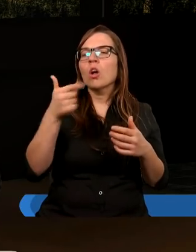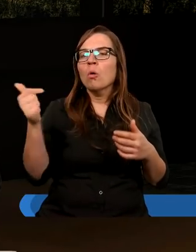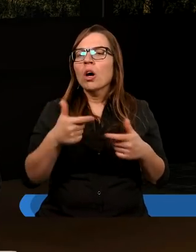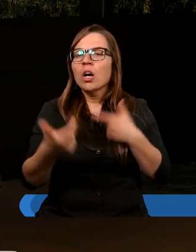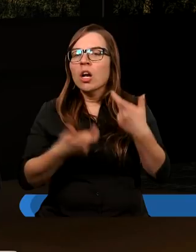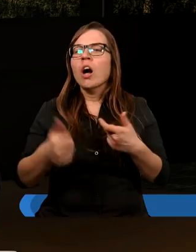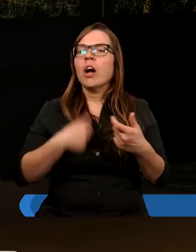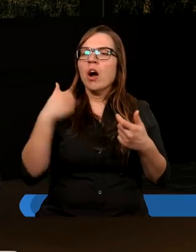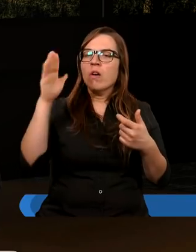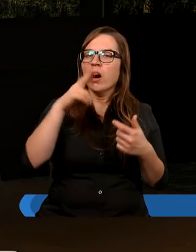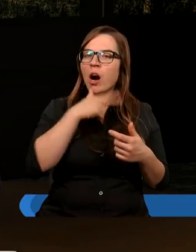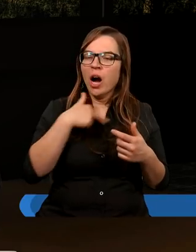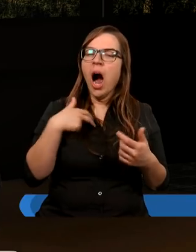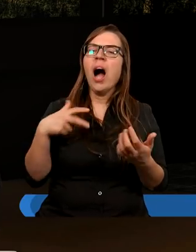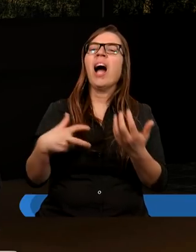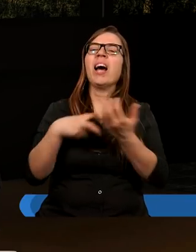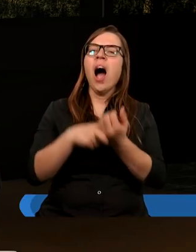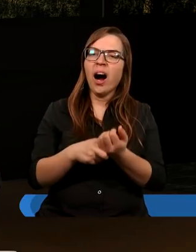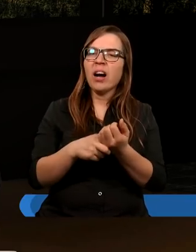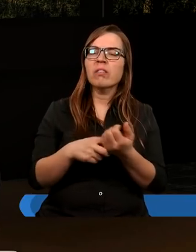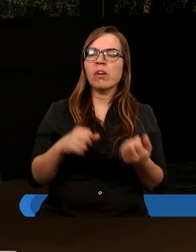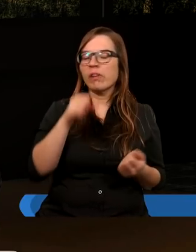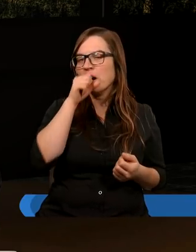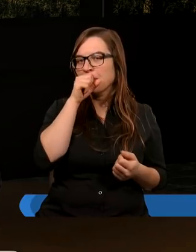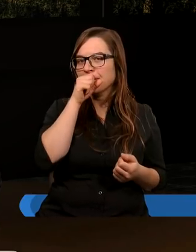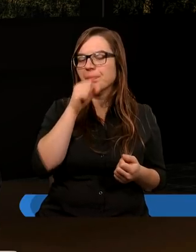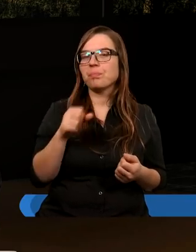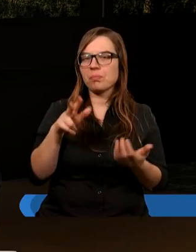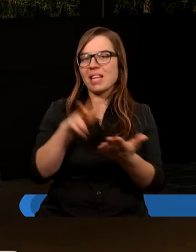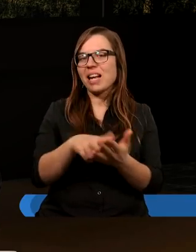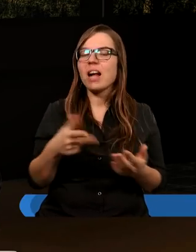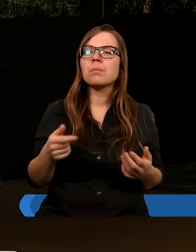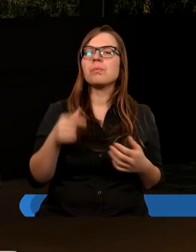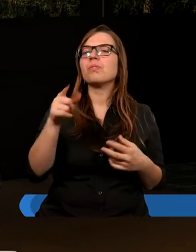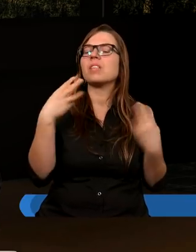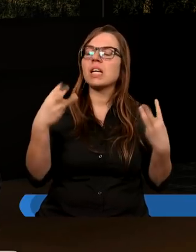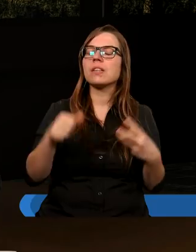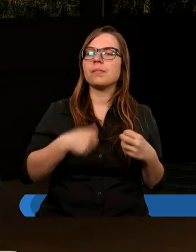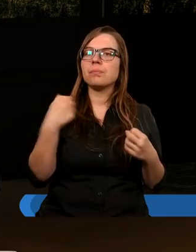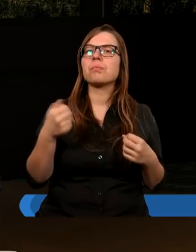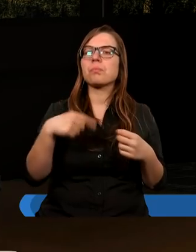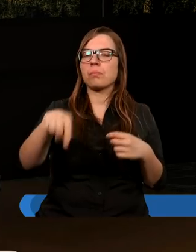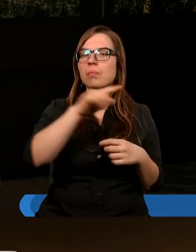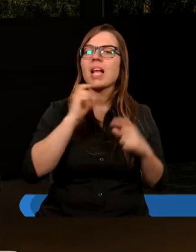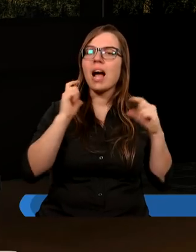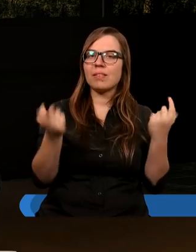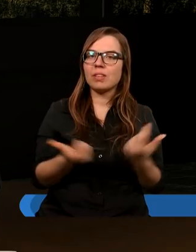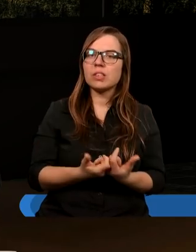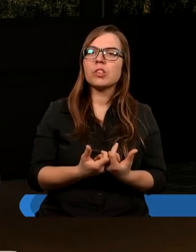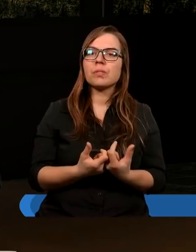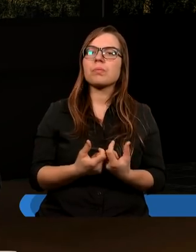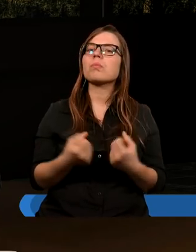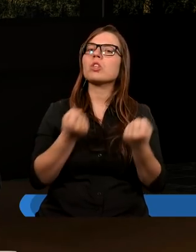zrobić, żeby Bóg nas zaakceptował. Więc ważne jest, żebyśmy jako adwentyści